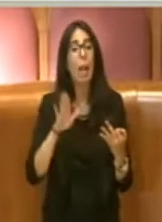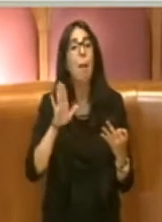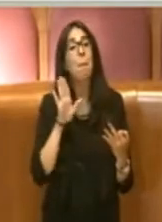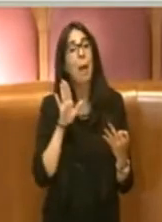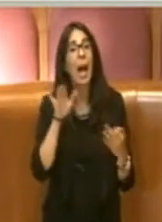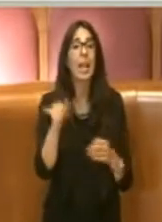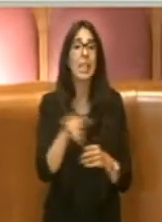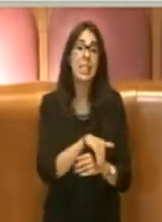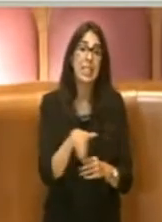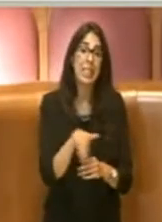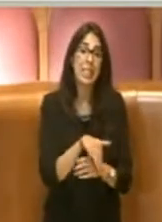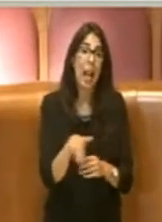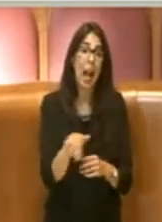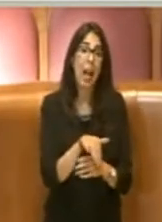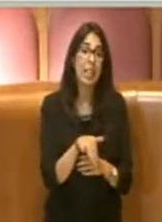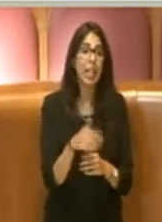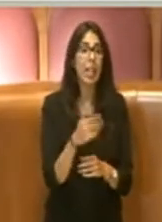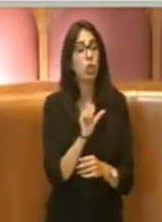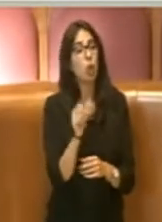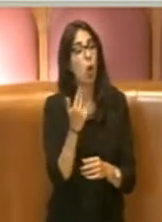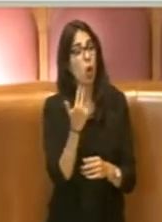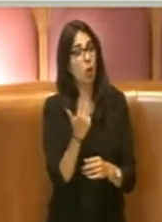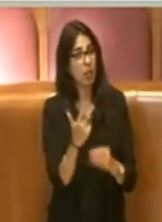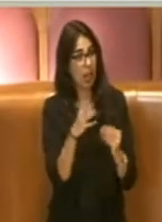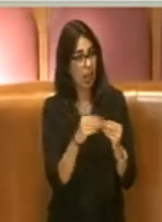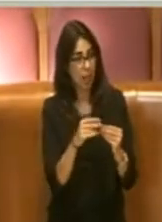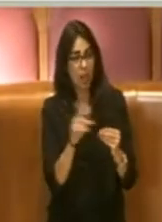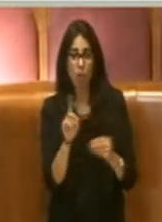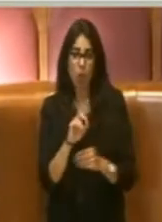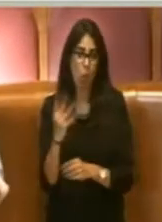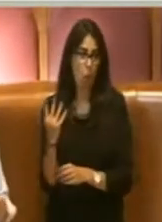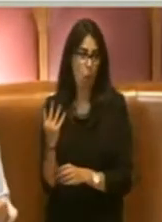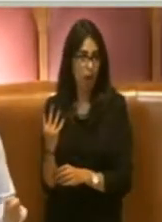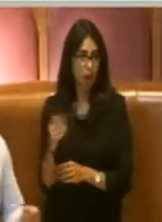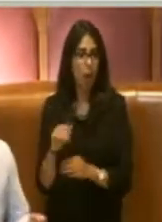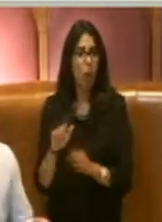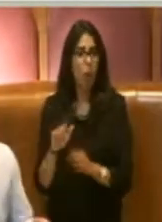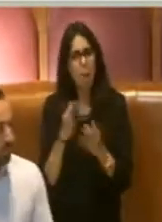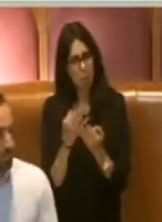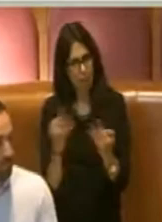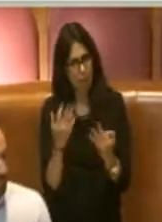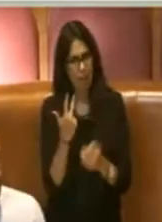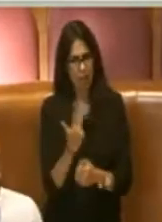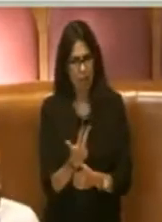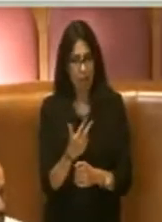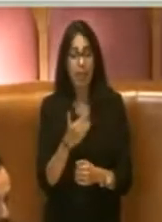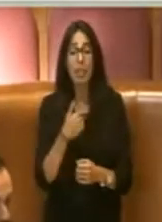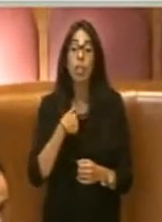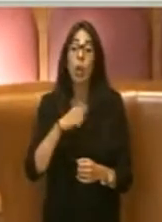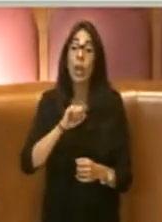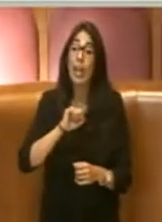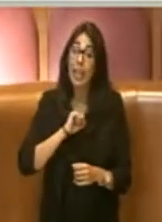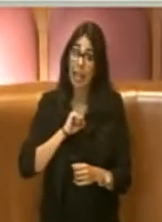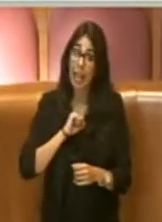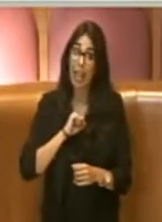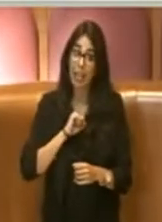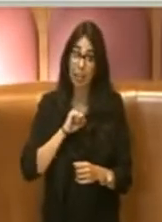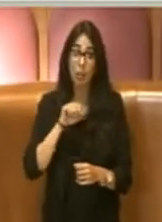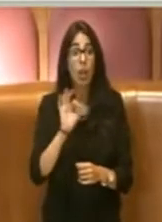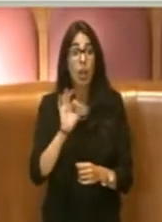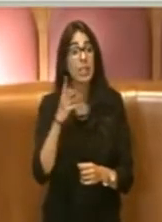piuttosto che su quattro. La cosa è molto semplice. Io credo che se questo metodo trasparente, questo metodo